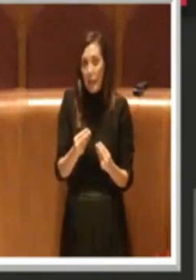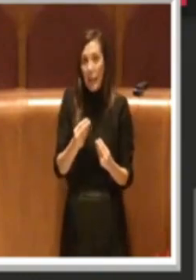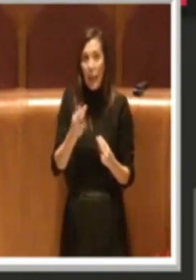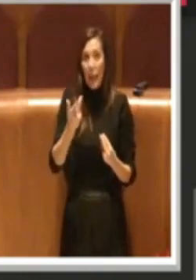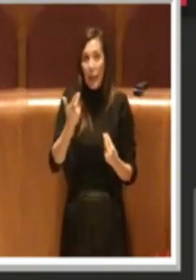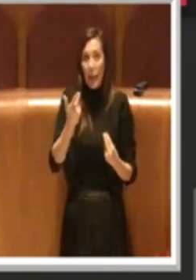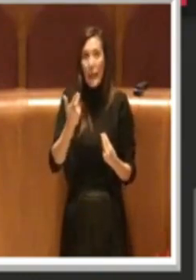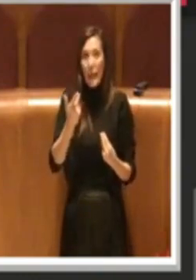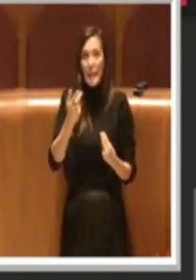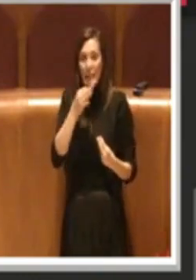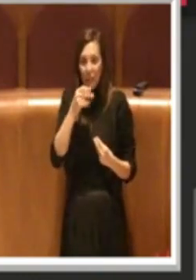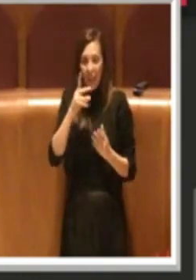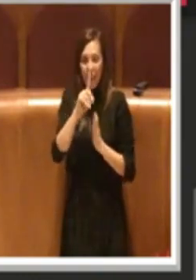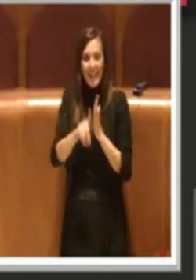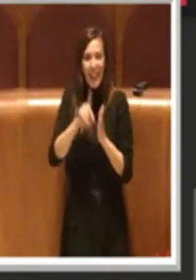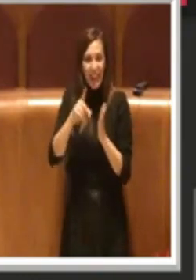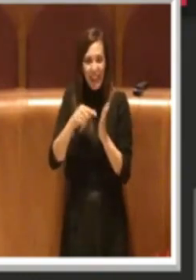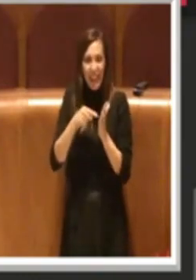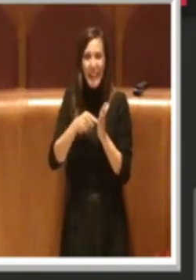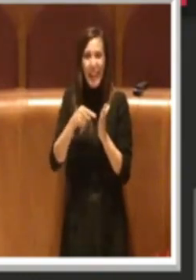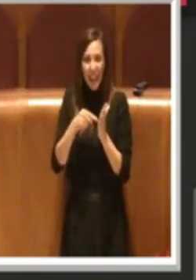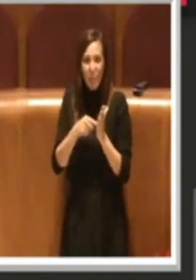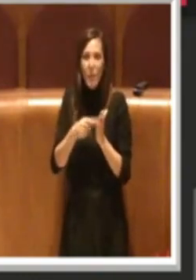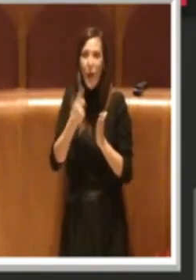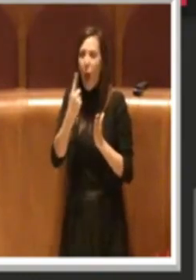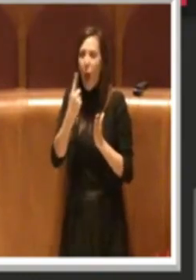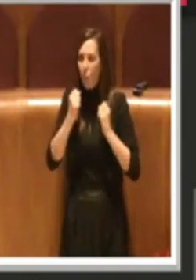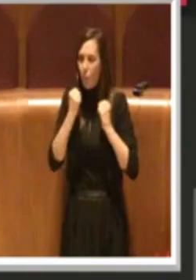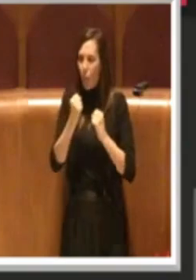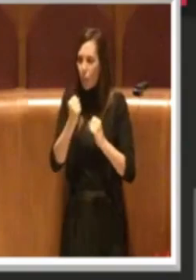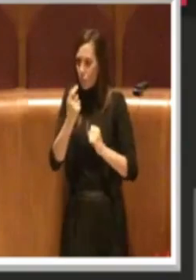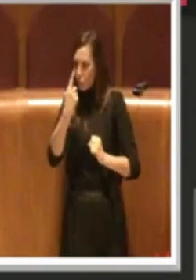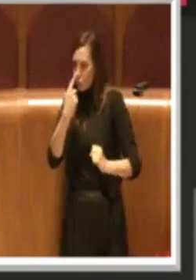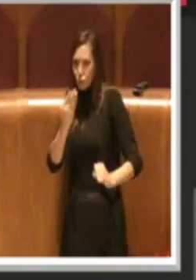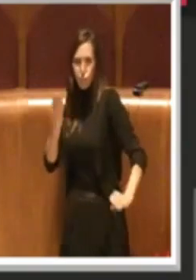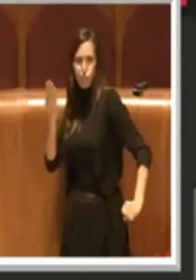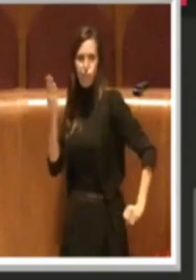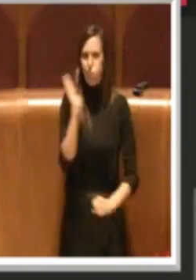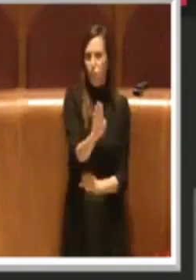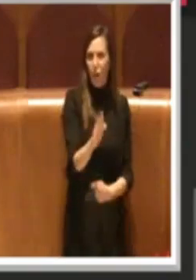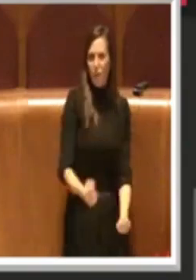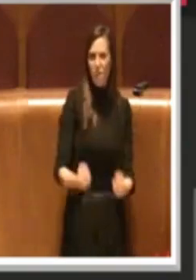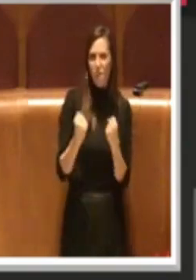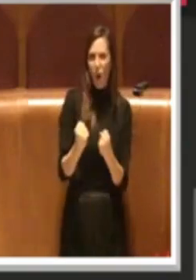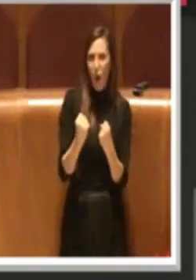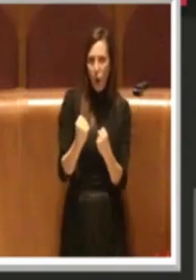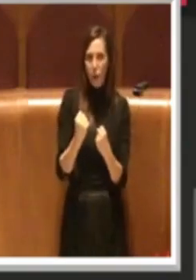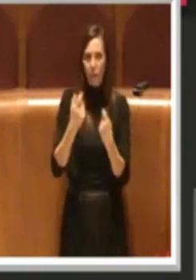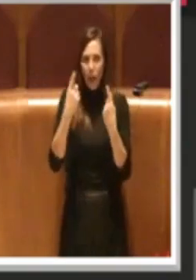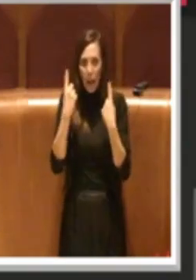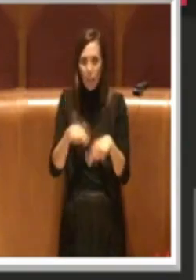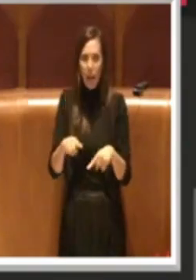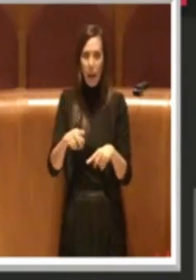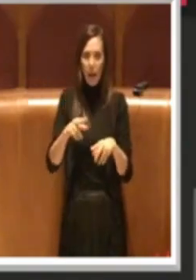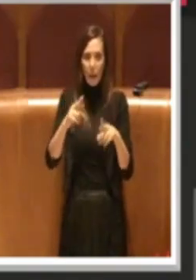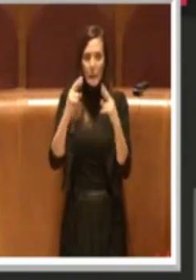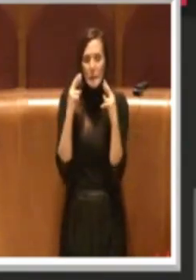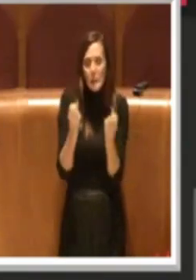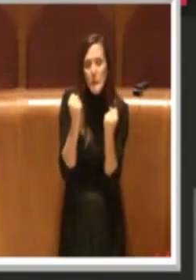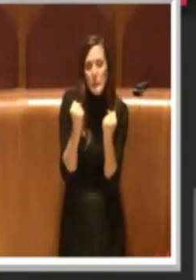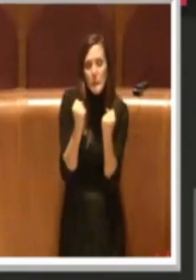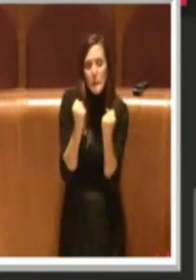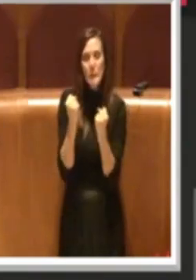forte a tutti quelli che stanno resistendo nella speranza di avere un domani. Io veramente non me l